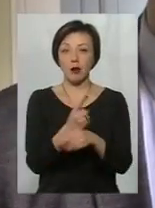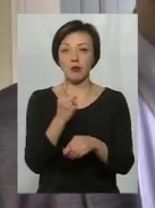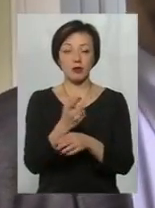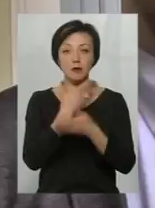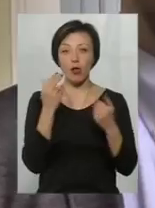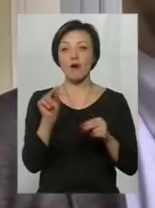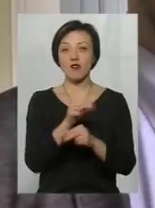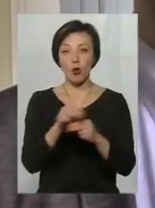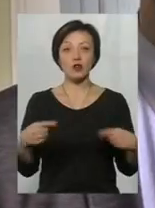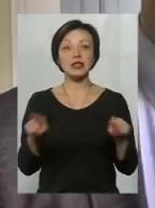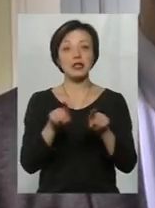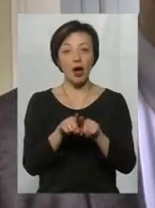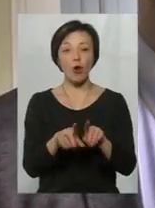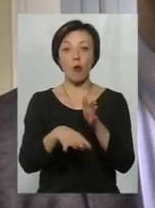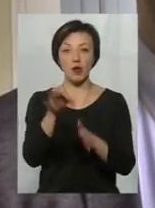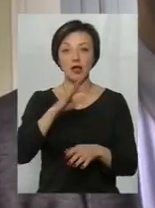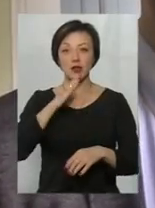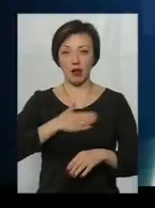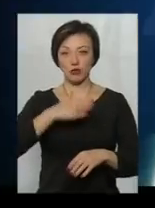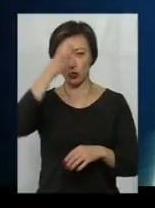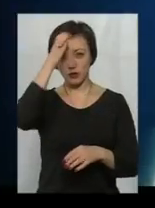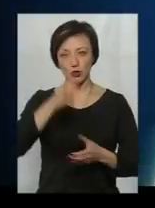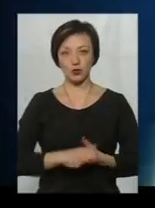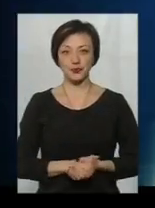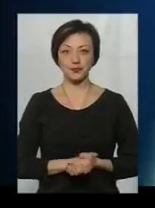але я виховую їх таким чином, щоб вони обрали нашу освіту.